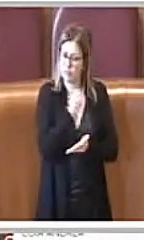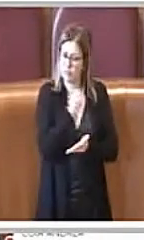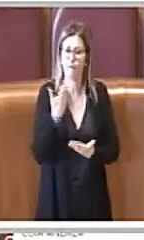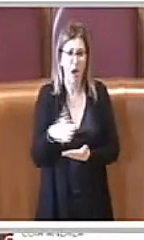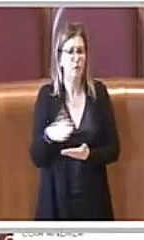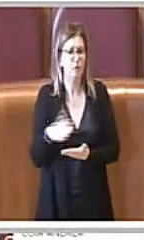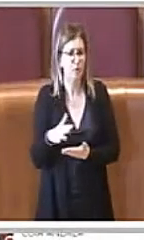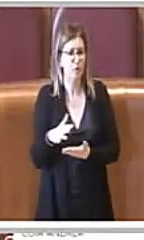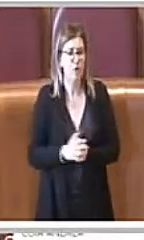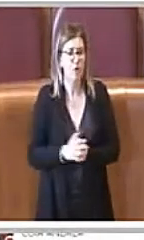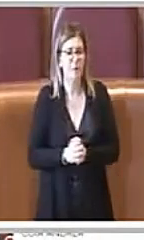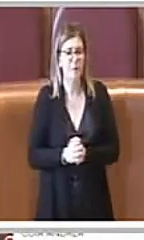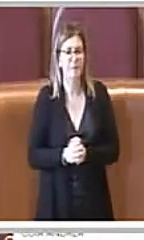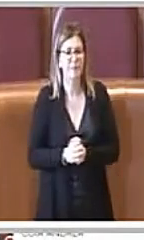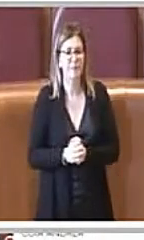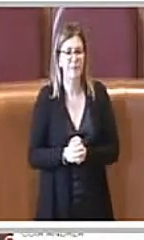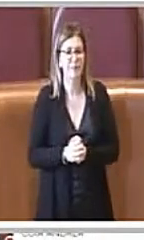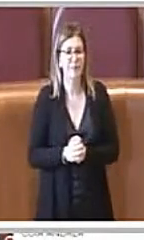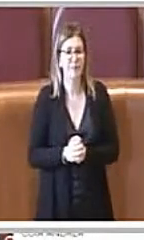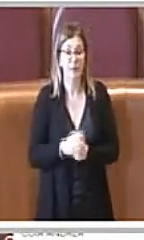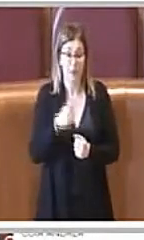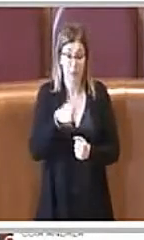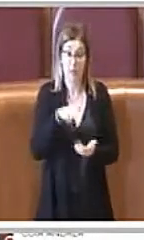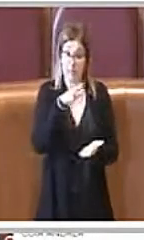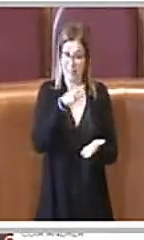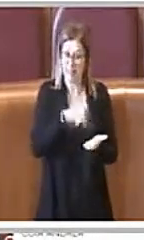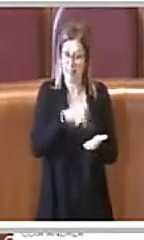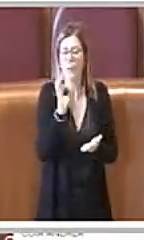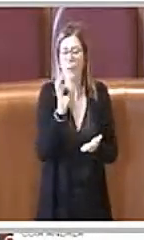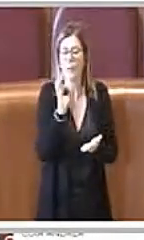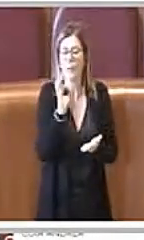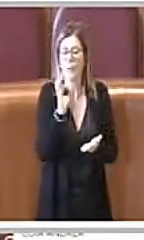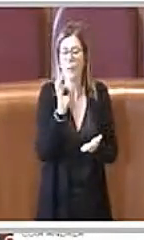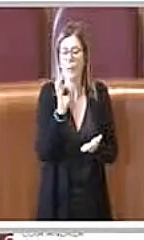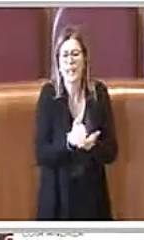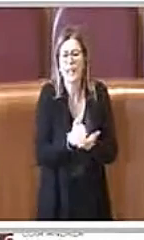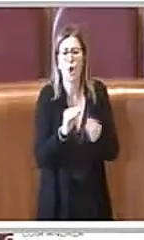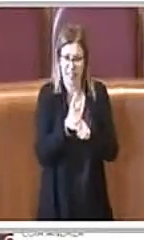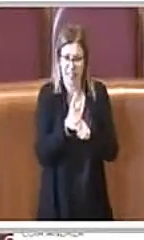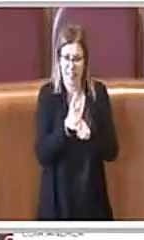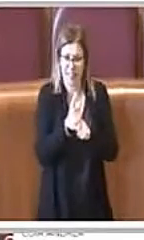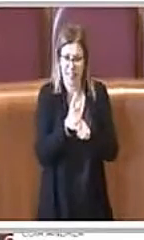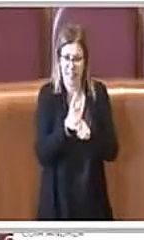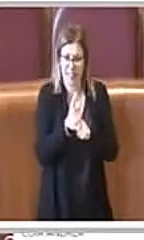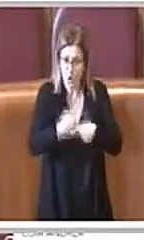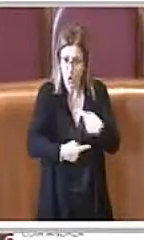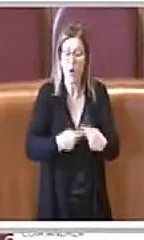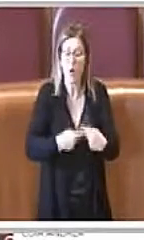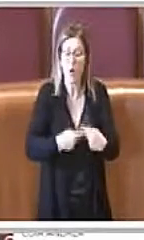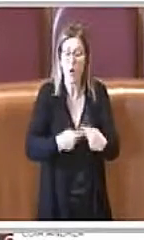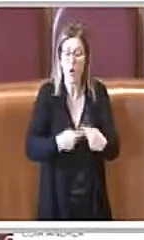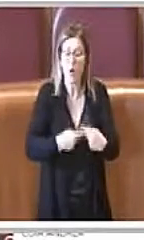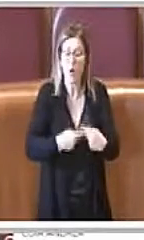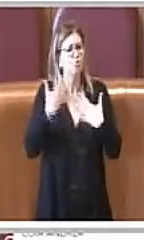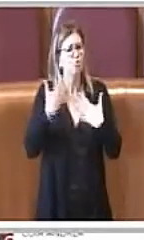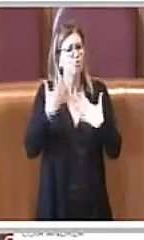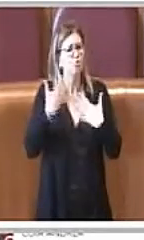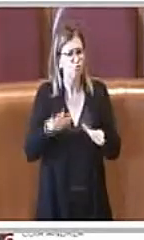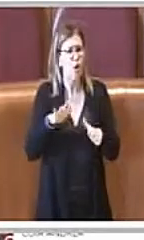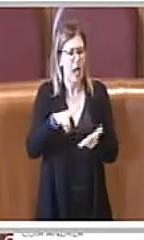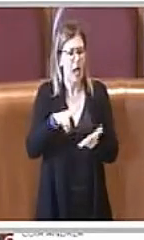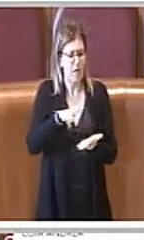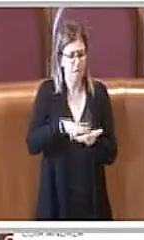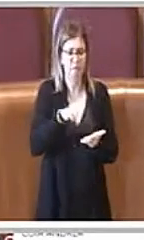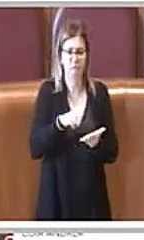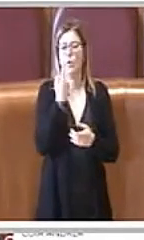già dato, visto che questa delibera dà indirizzi alla Giunta, ma la Giunta ha già attuato, in questo caso è un passo